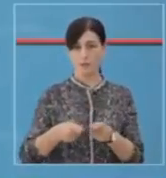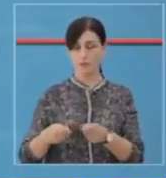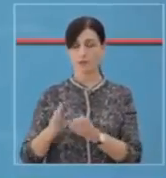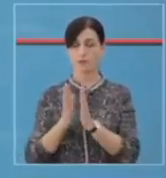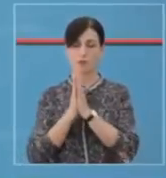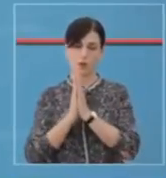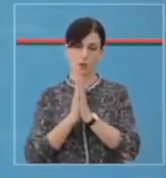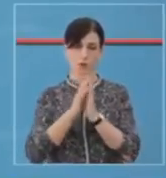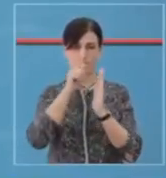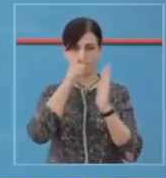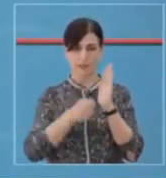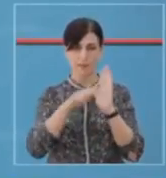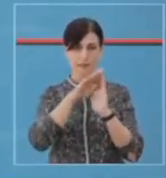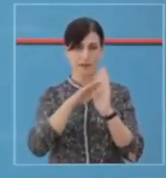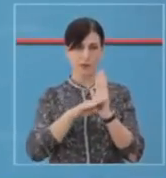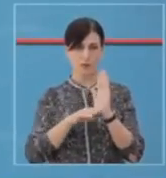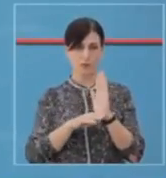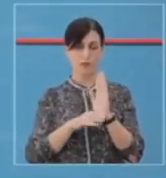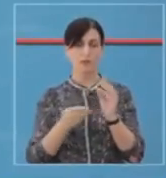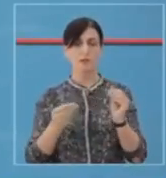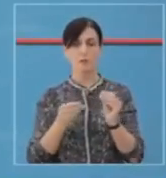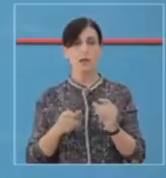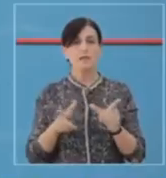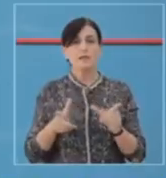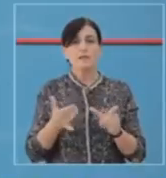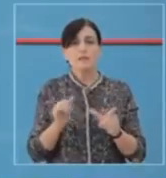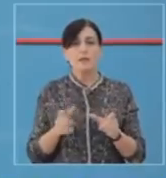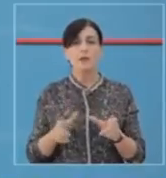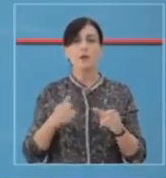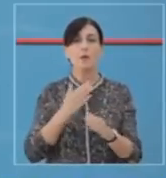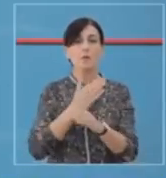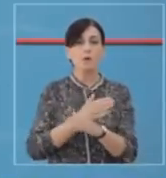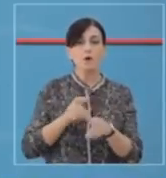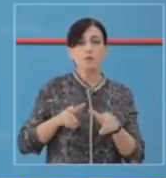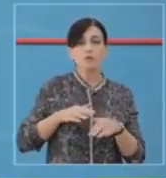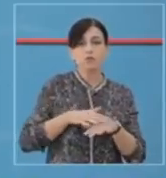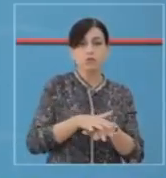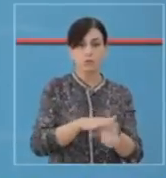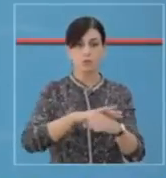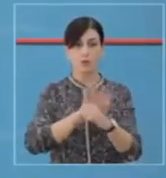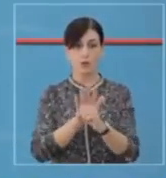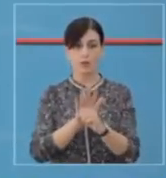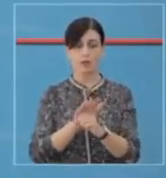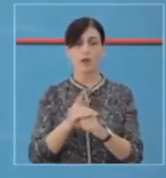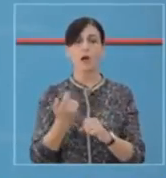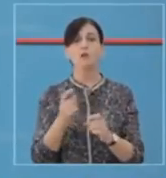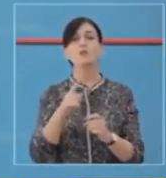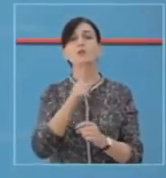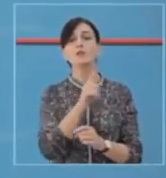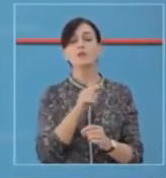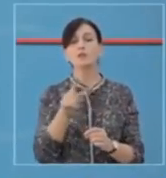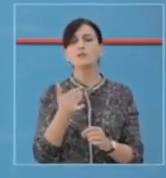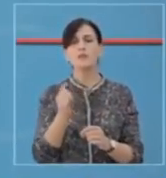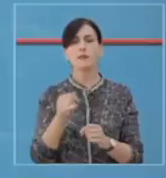Ju lutem respektoni regullat. E vetë me amënyrë, për të ndaluar për hapjen e COVID-19 në vëndin ton, është dukeruajtur distancën